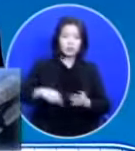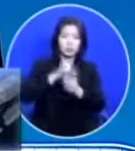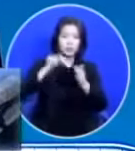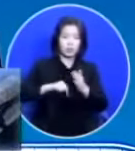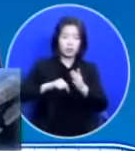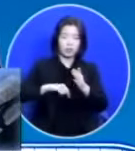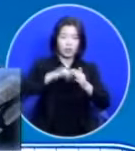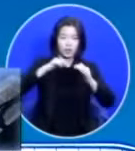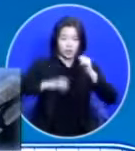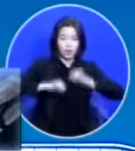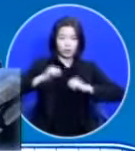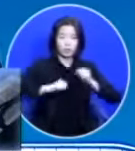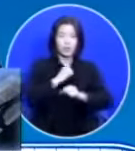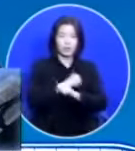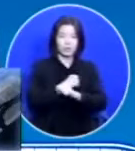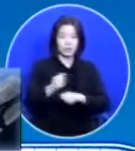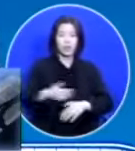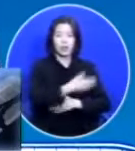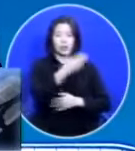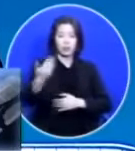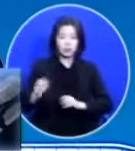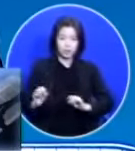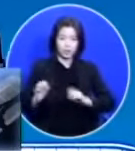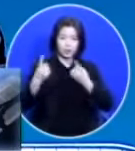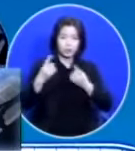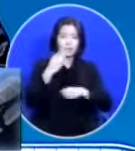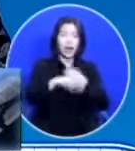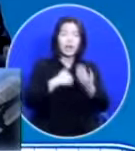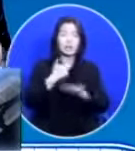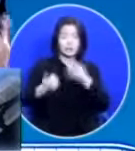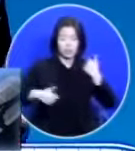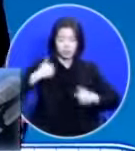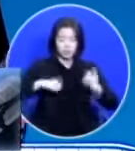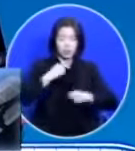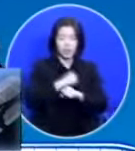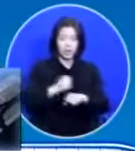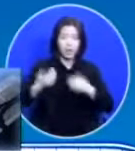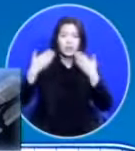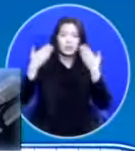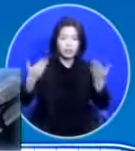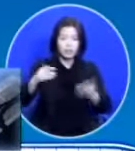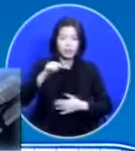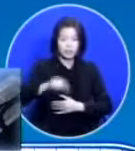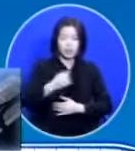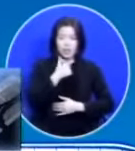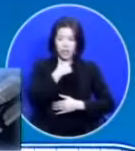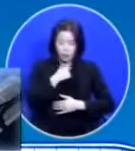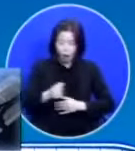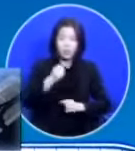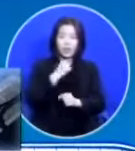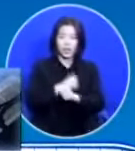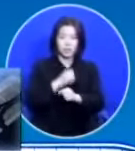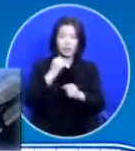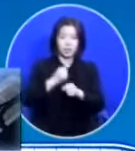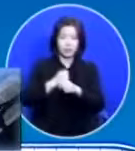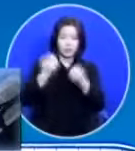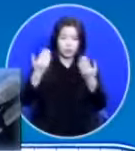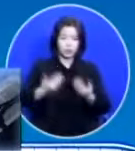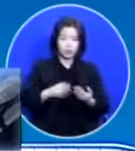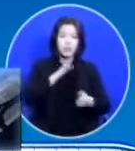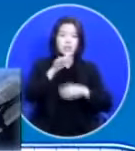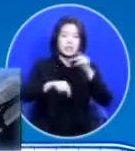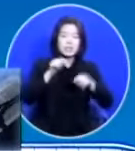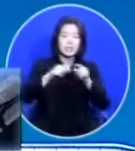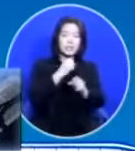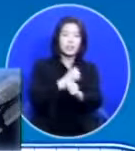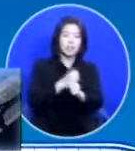활동하셔서 여러분으로 하여금 하나님을 기쁘게 해드릴 것을 염원하게 하시고 실천하게